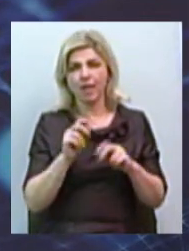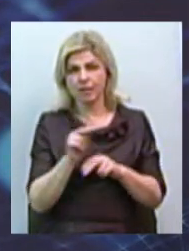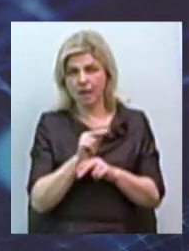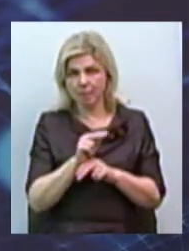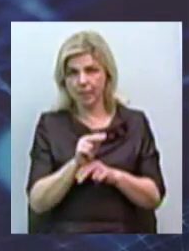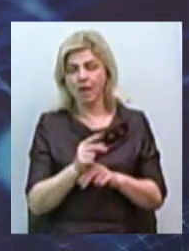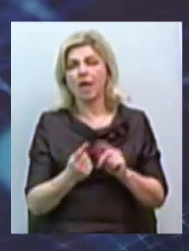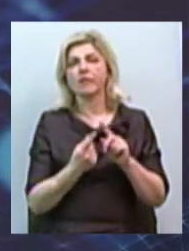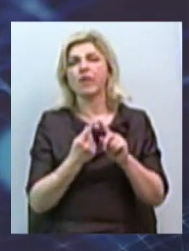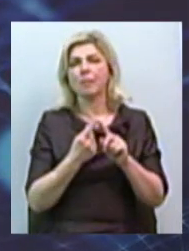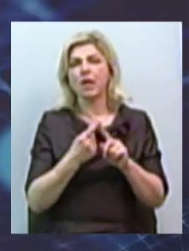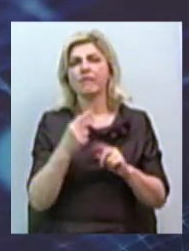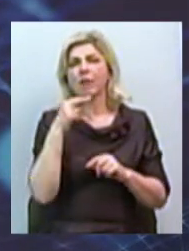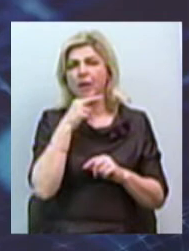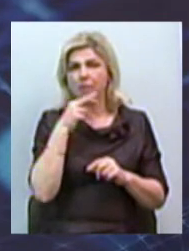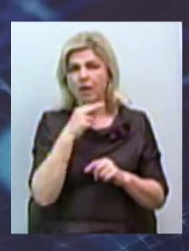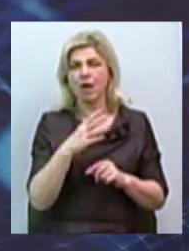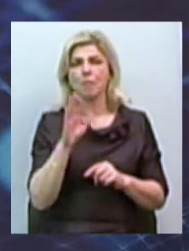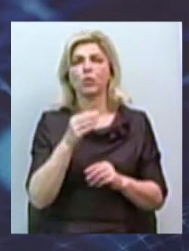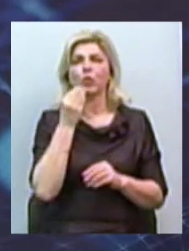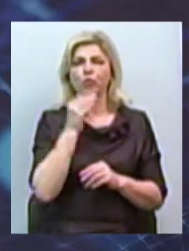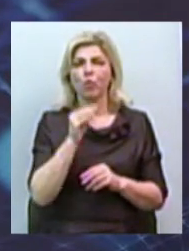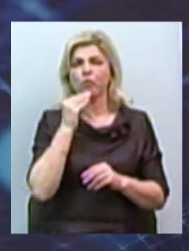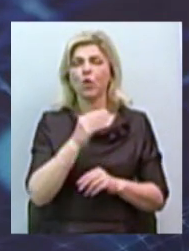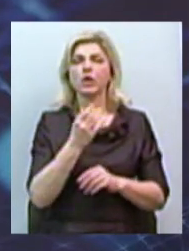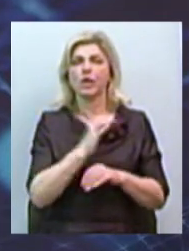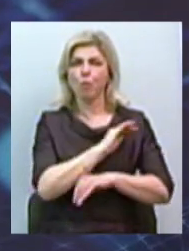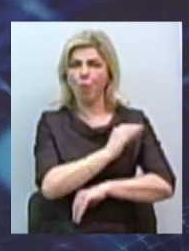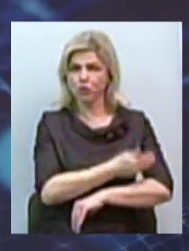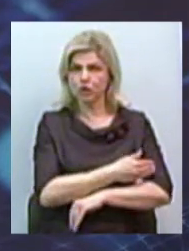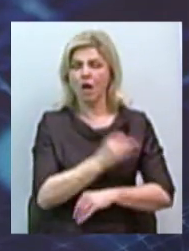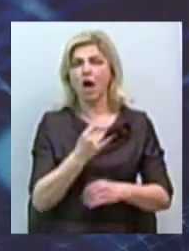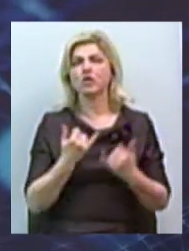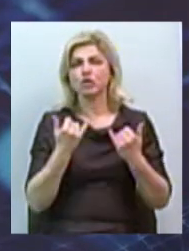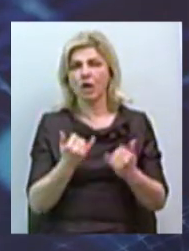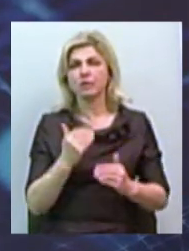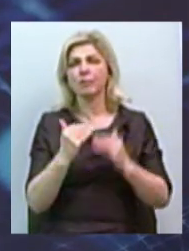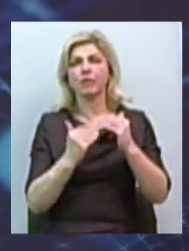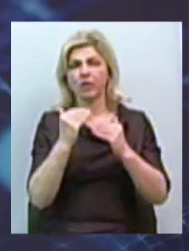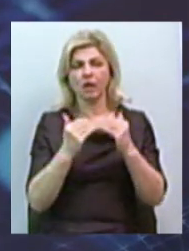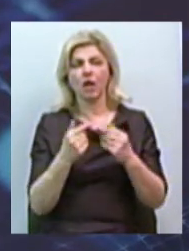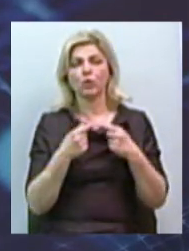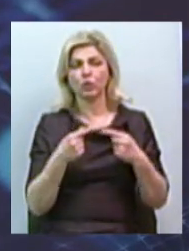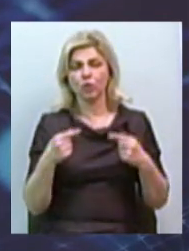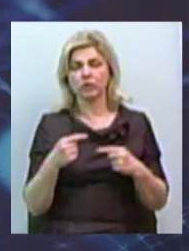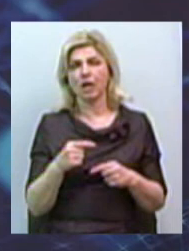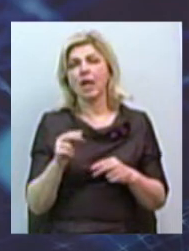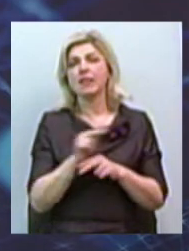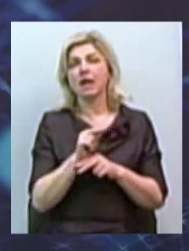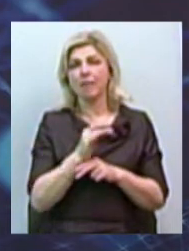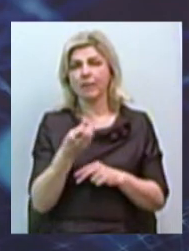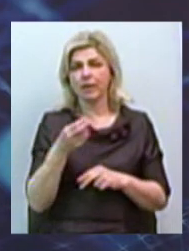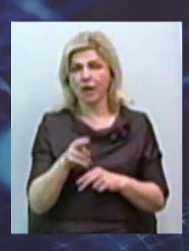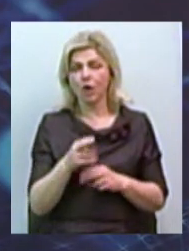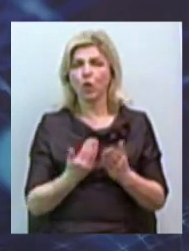усовершенствовались, появились більші мощні химиопрепарати. А зараз идет тенденція к таргетной терапії. Таргетная терапія – це